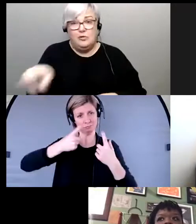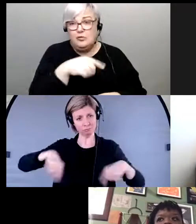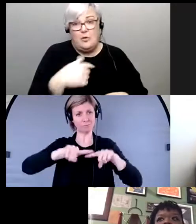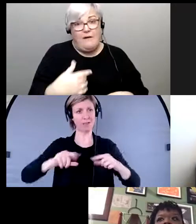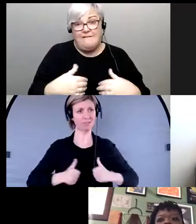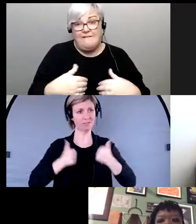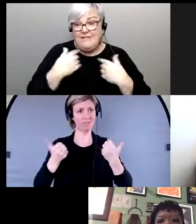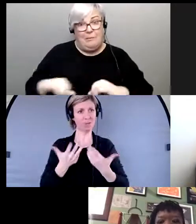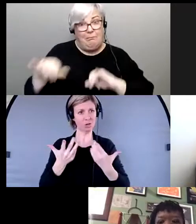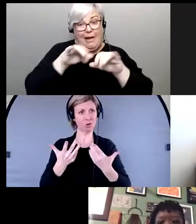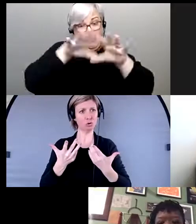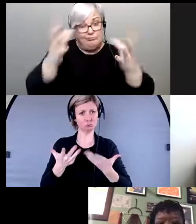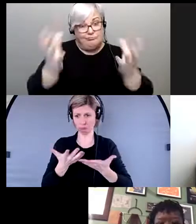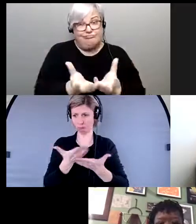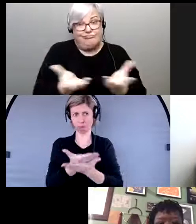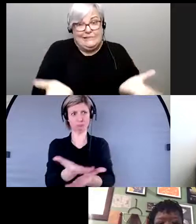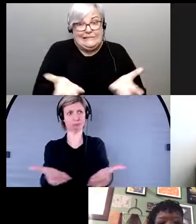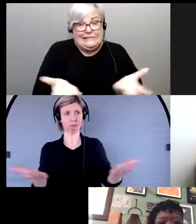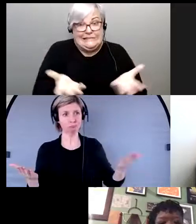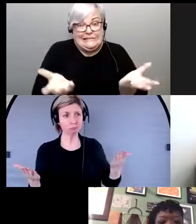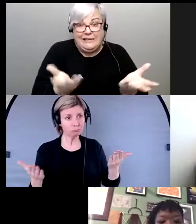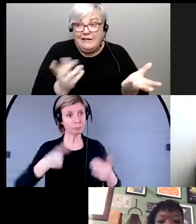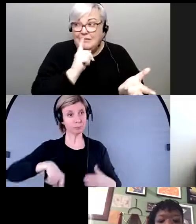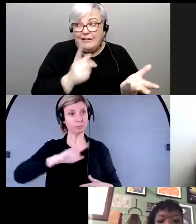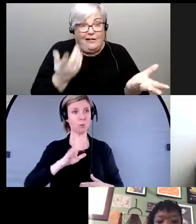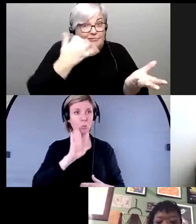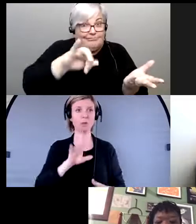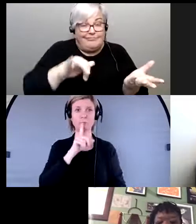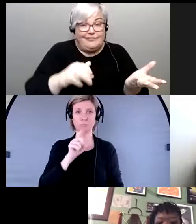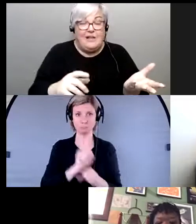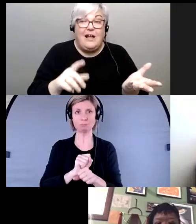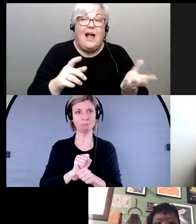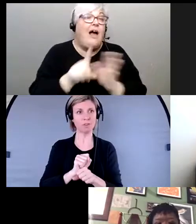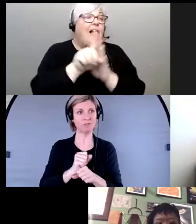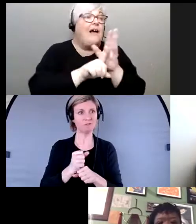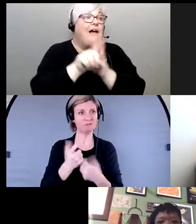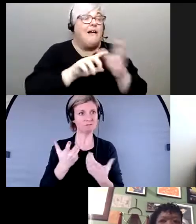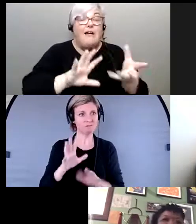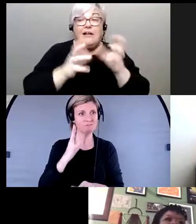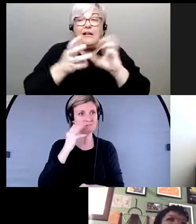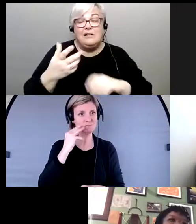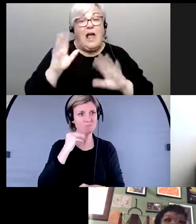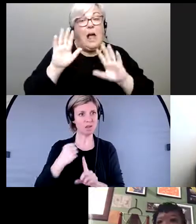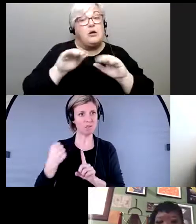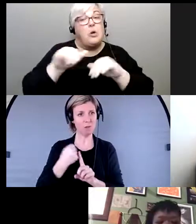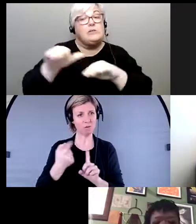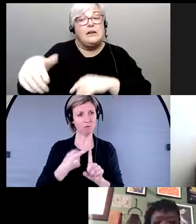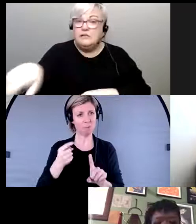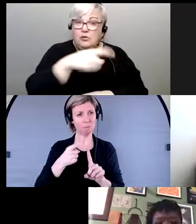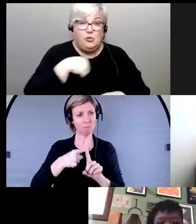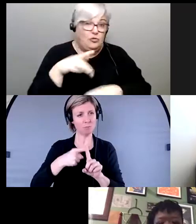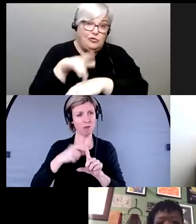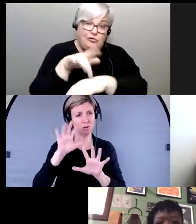donc la majorité d'entre nous vont vivre les conséquences de la crise climatique et tous ces autres éléments sont